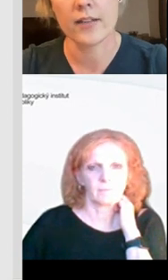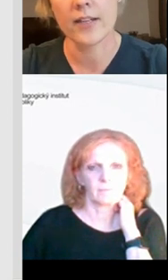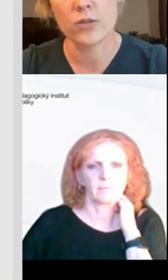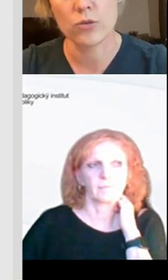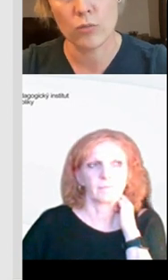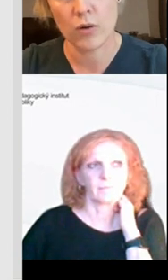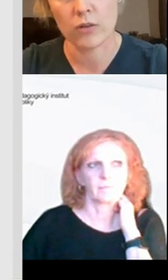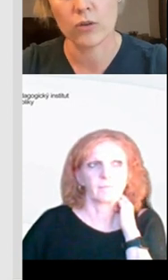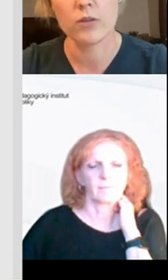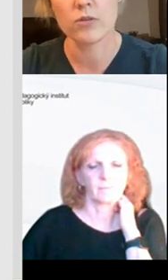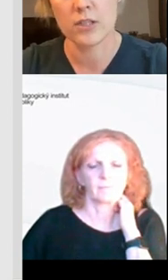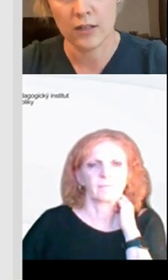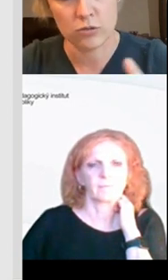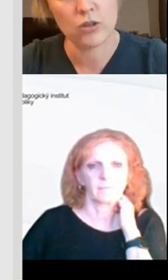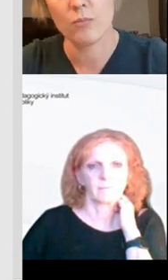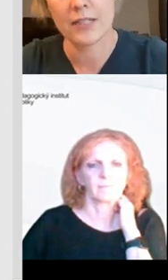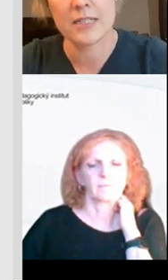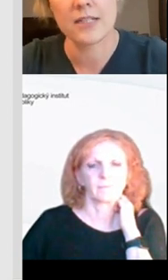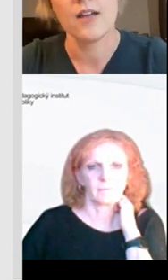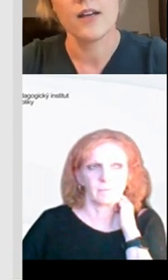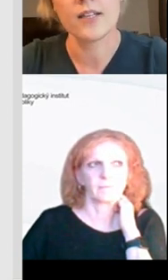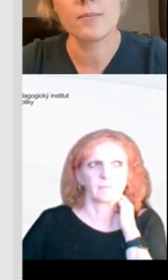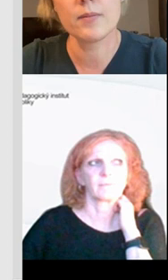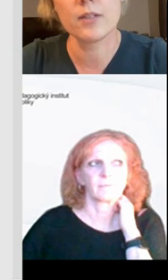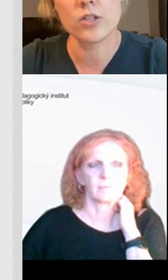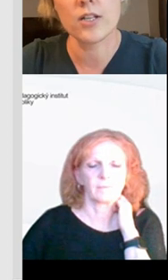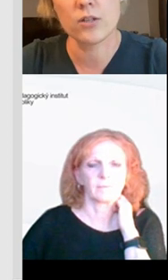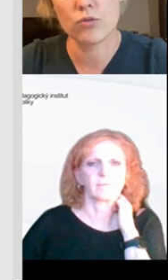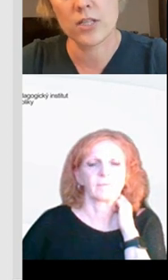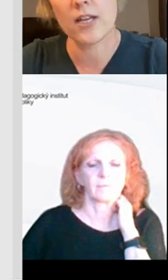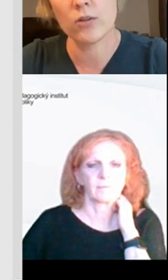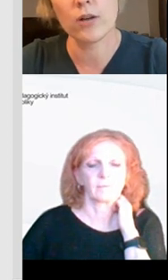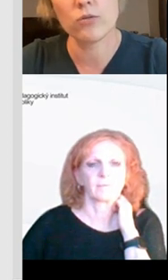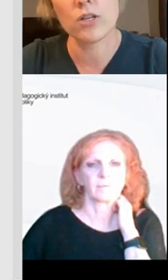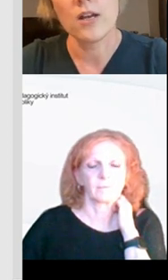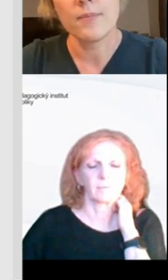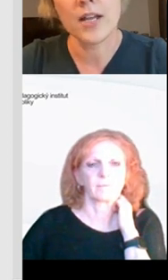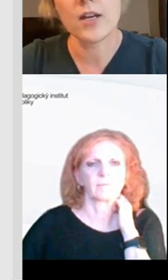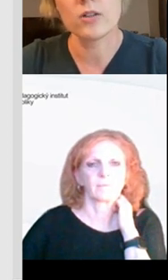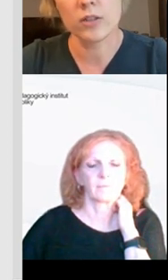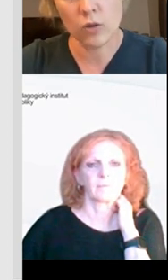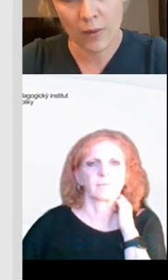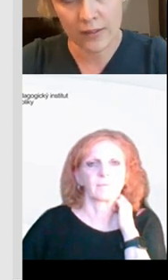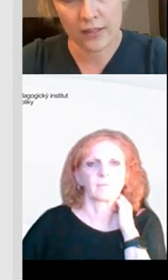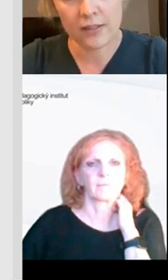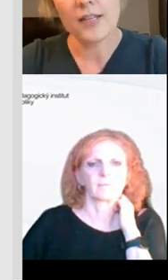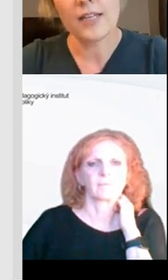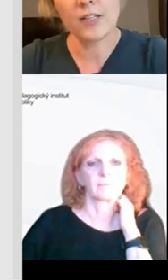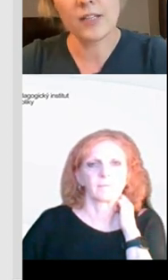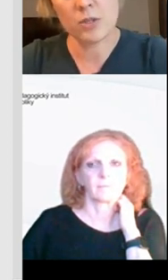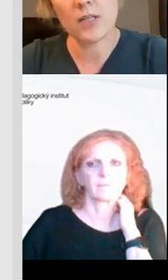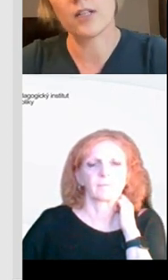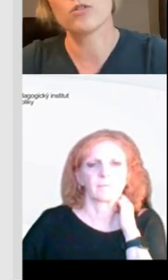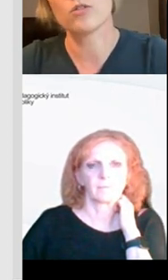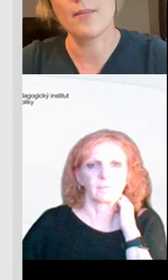jedná o nějaký soubor dovedností, znalostí, kompetencí, který by ti žáci, když už se jednou naučí, měli uplatnit